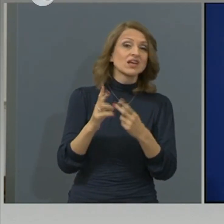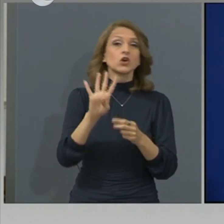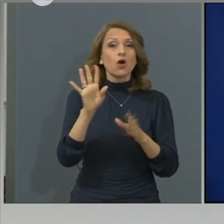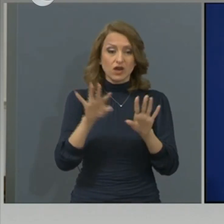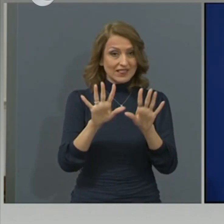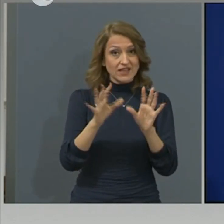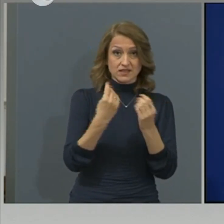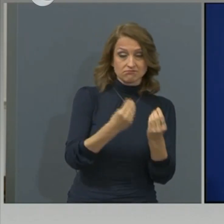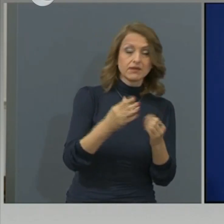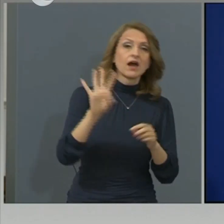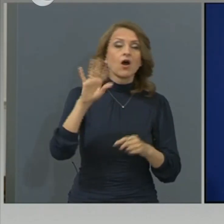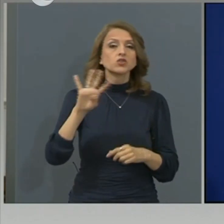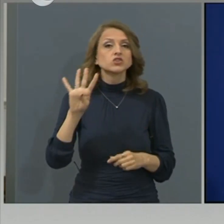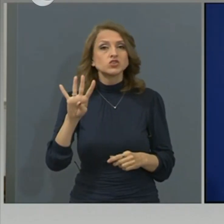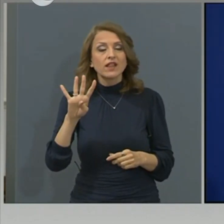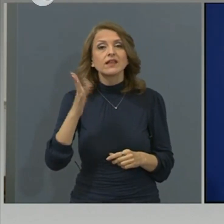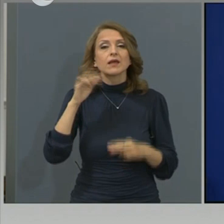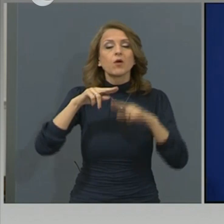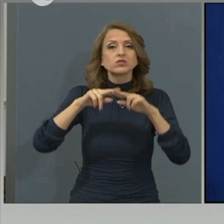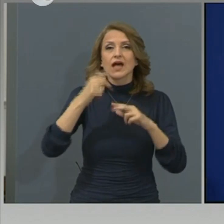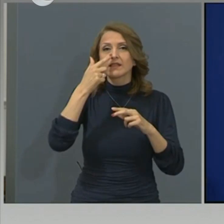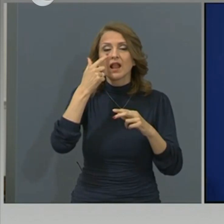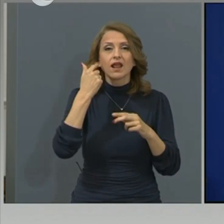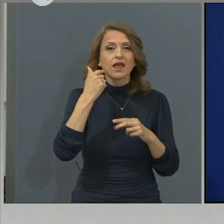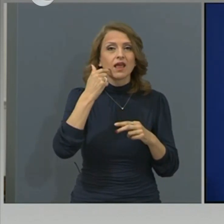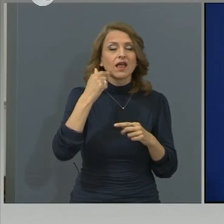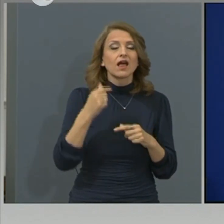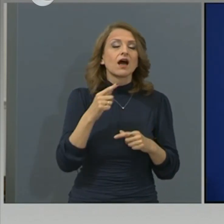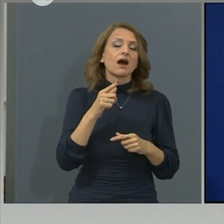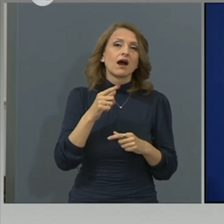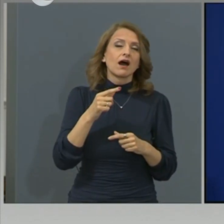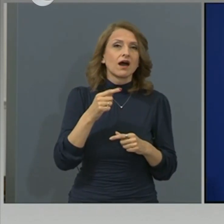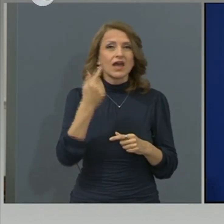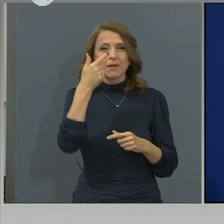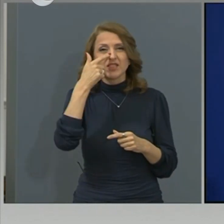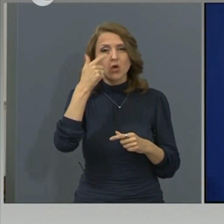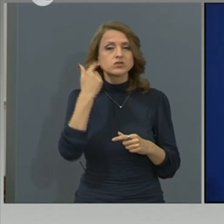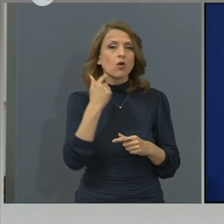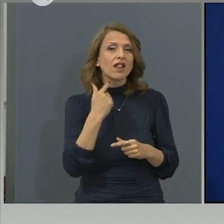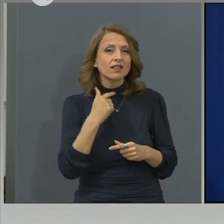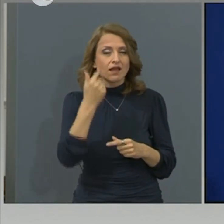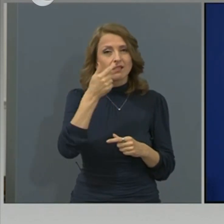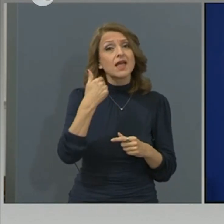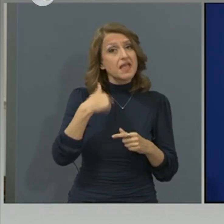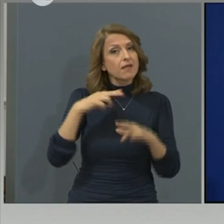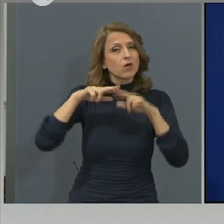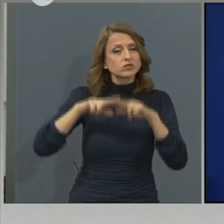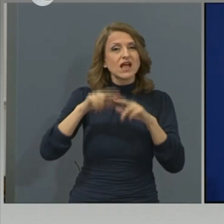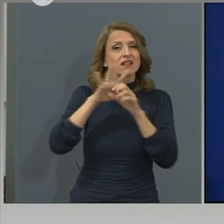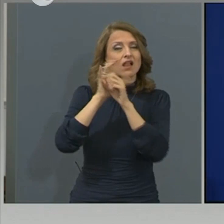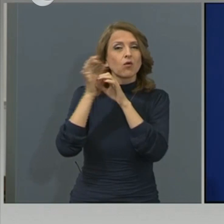задържат с наличие на вирус в носоглътката, което ги прави носители и опасни за околните, тях също ги наблюдаваме.